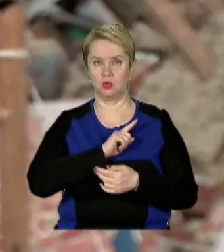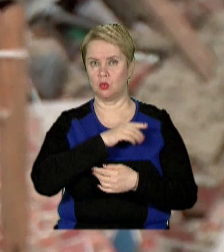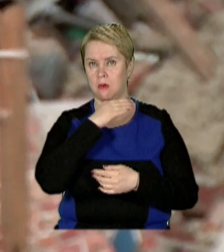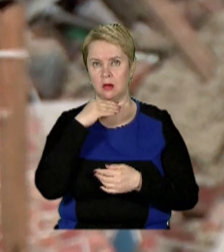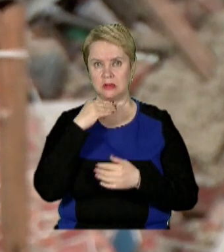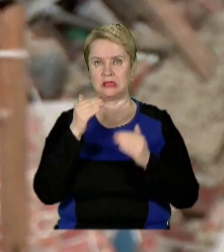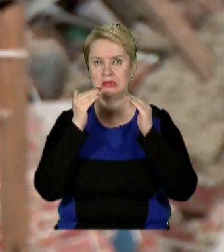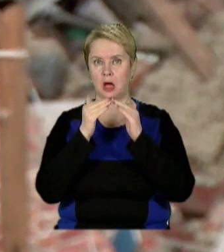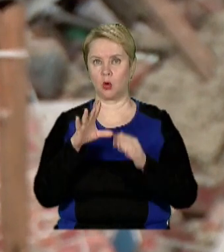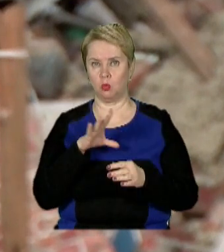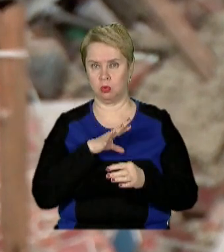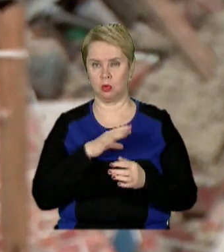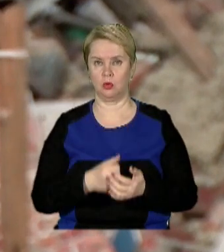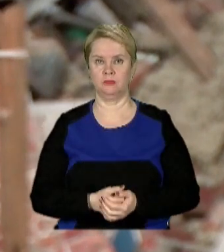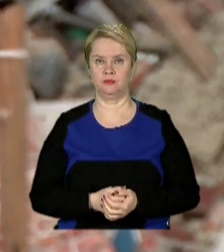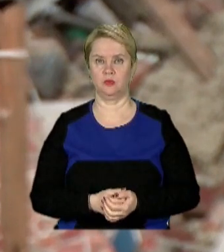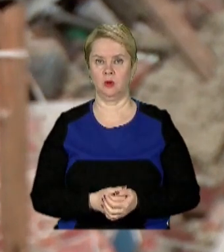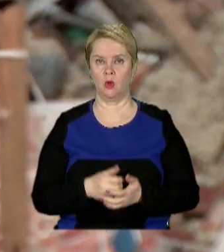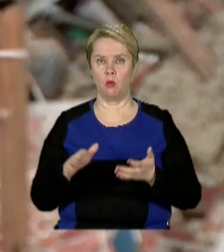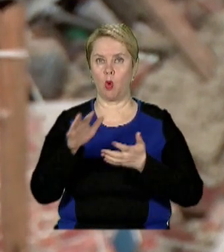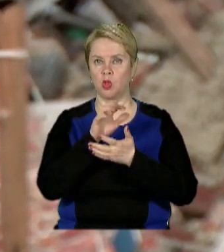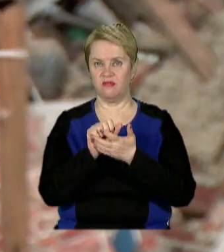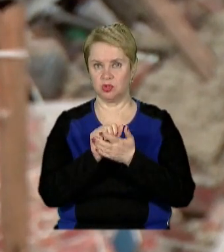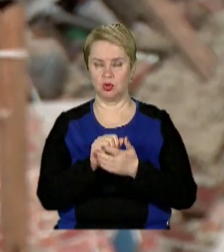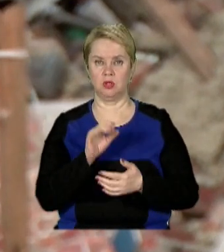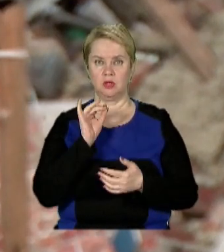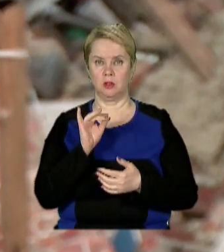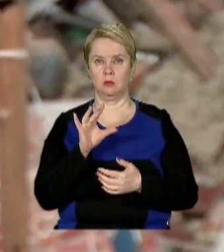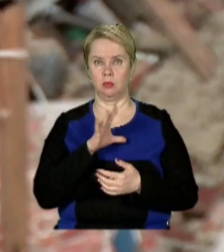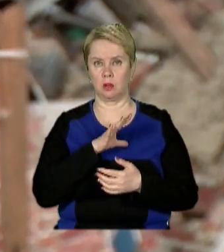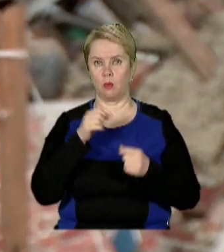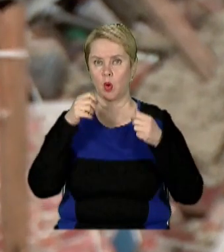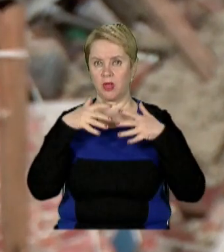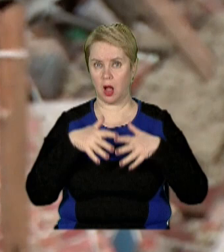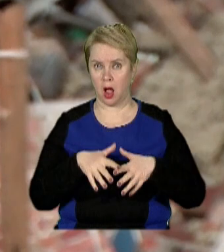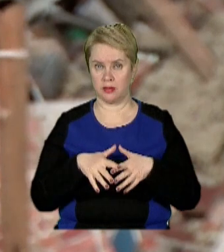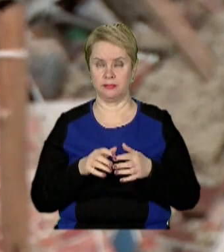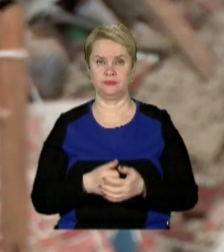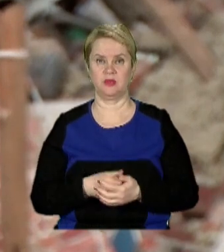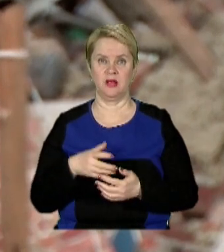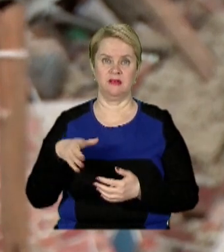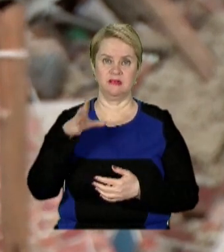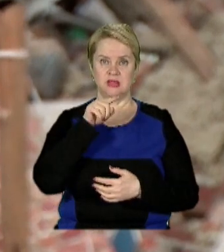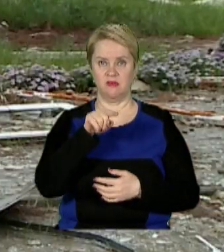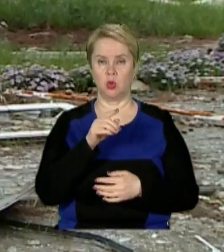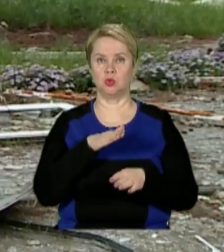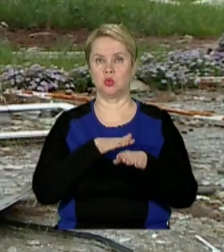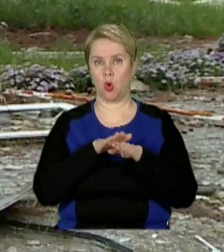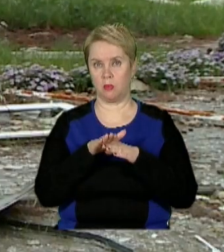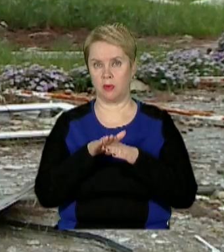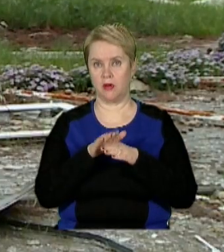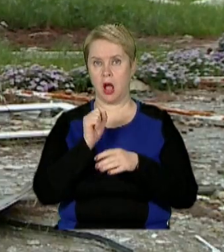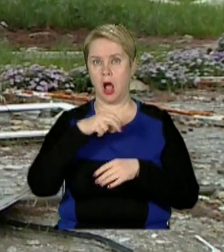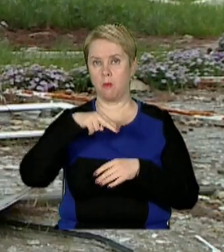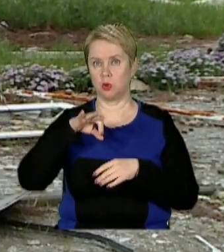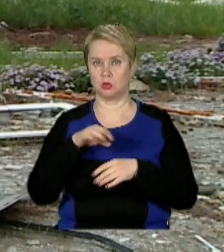багато даху було понівечено. І були протікання. Значить, все воно зроблено. В